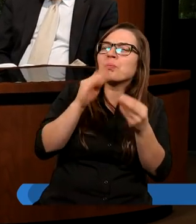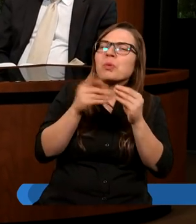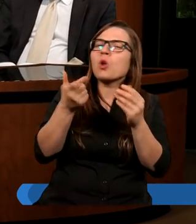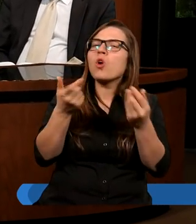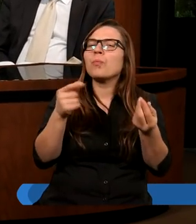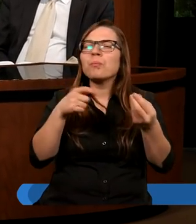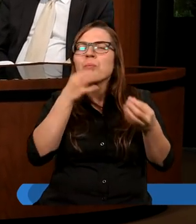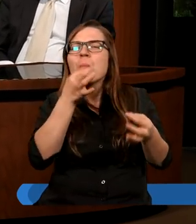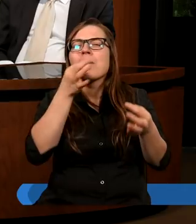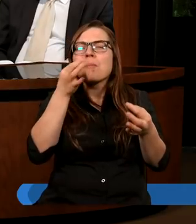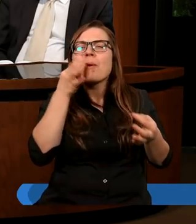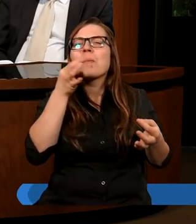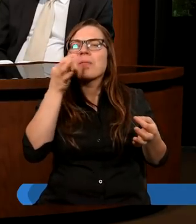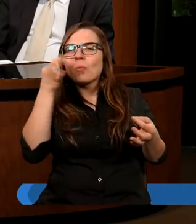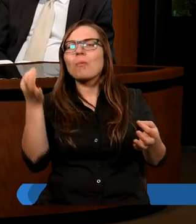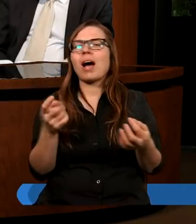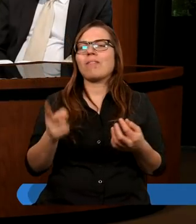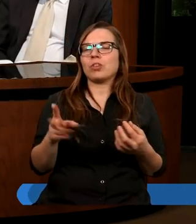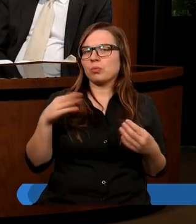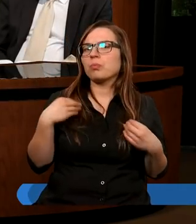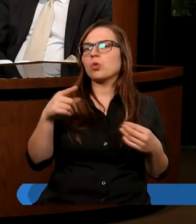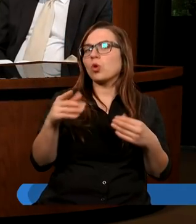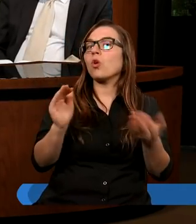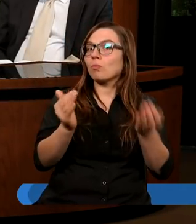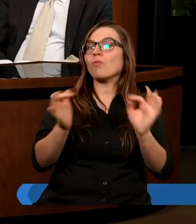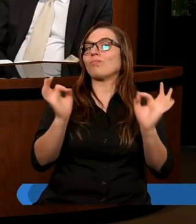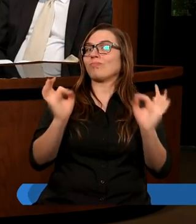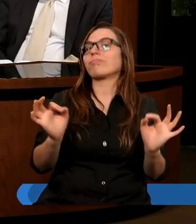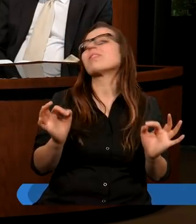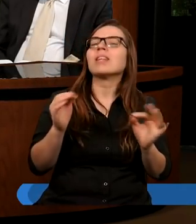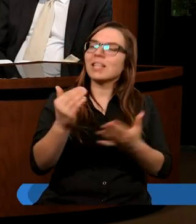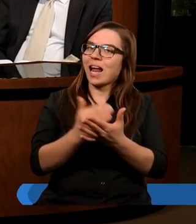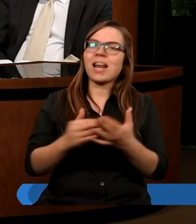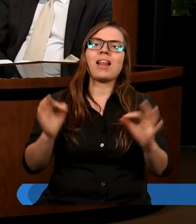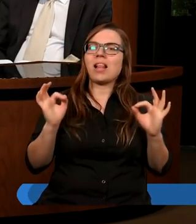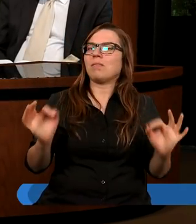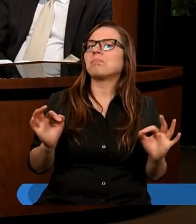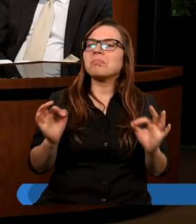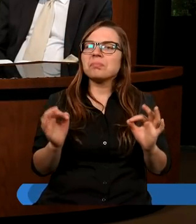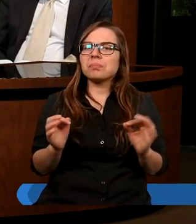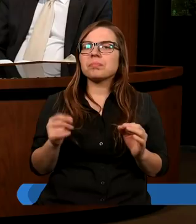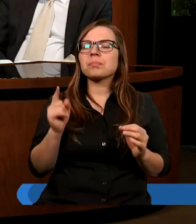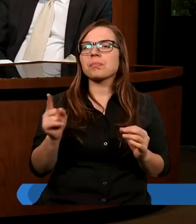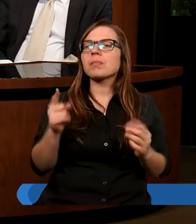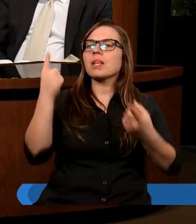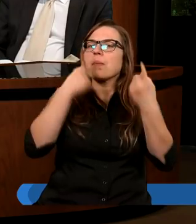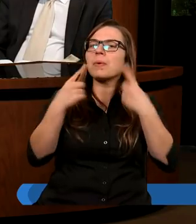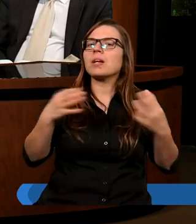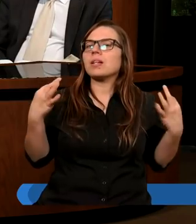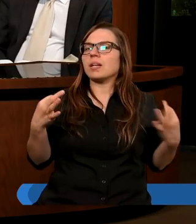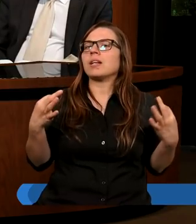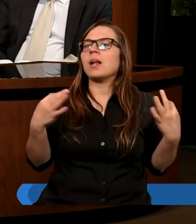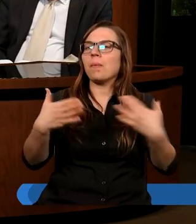to jest bardzo dobry sposób i dobra zasada. Myślę, że i dzisiaj przy